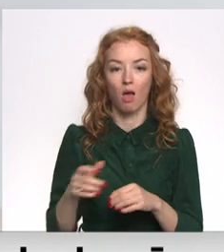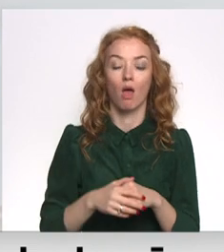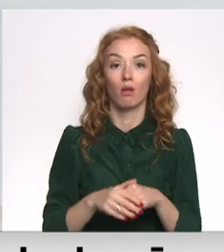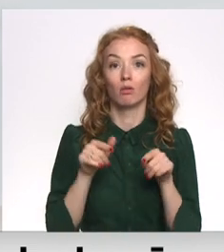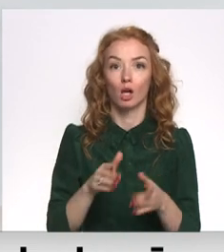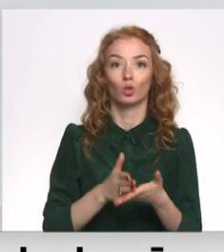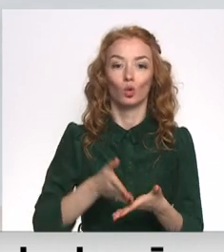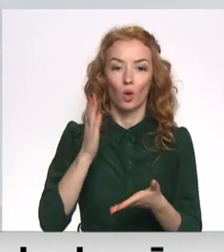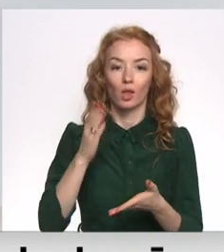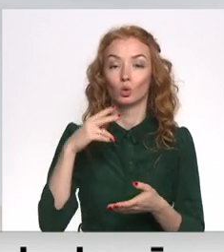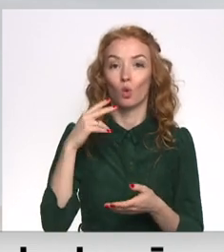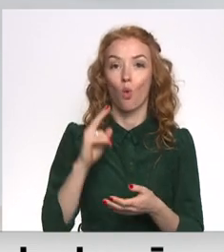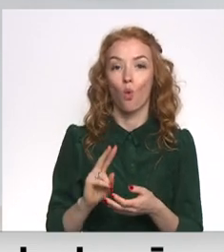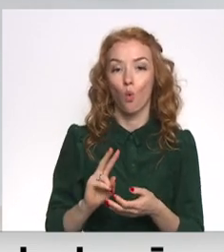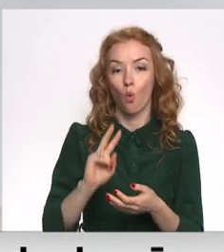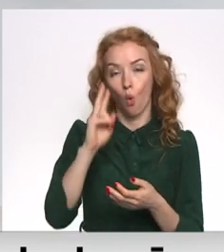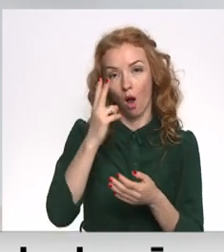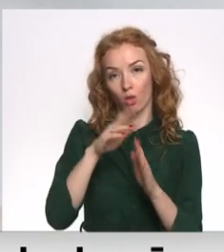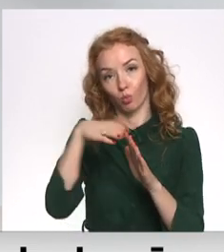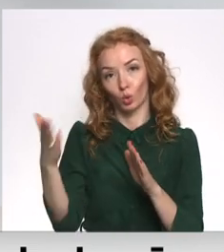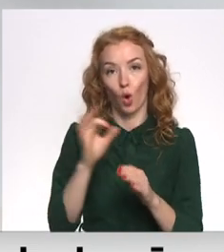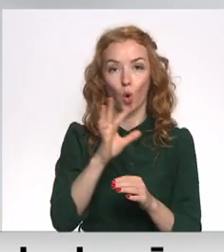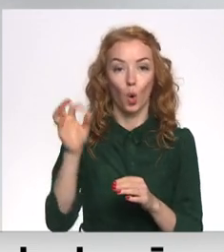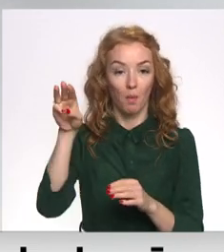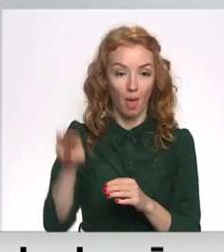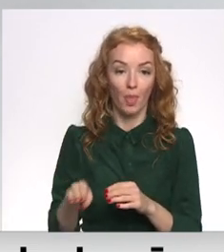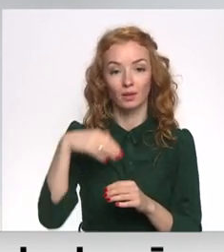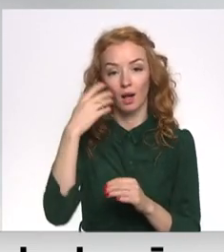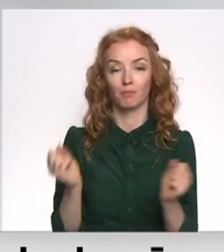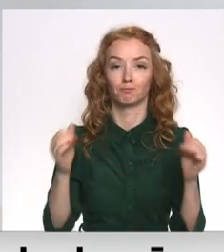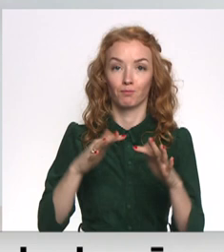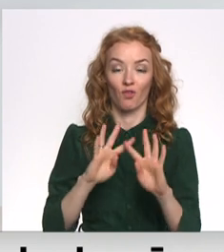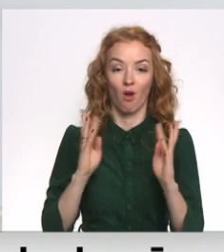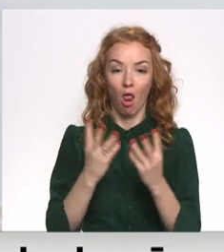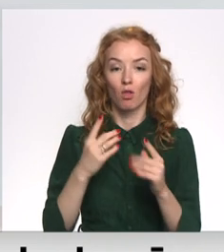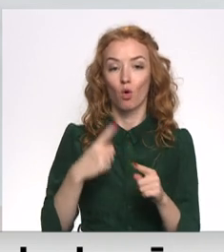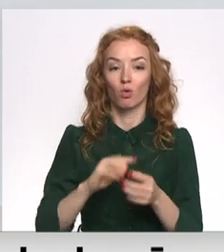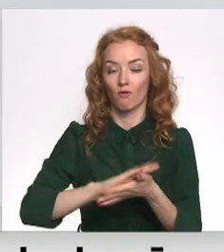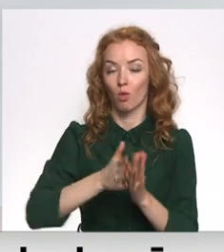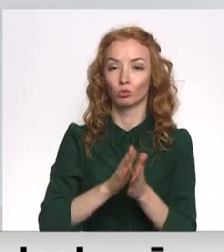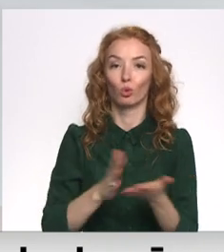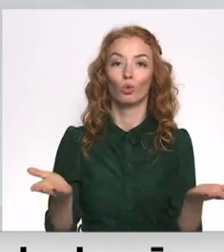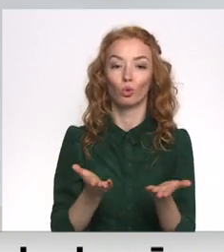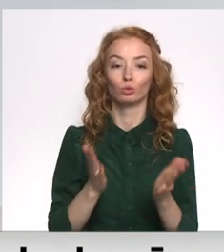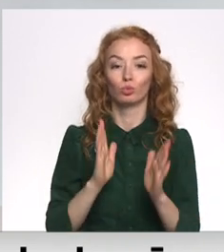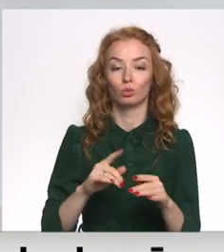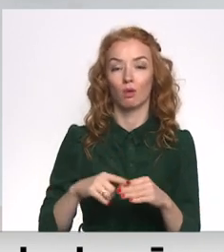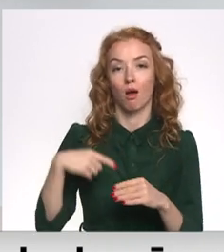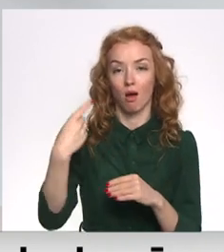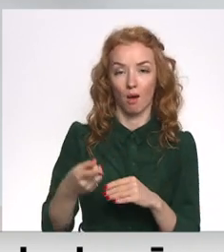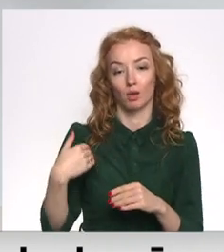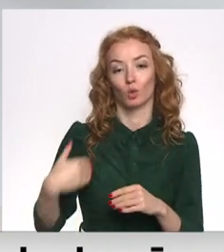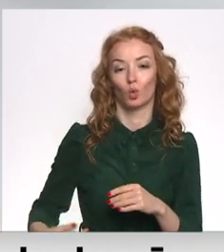notiks otrījāks labur pusē, kad sanāks kūdīgas novadām valdē un vienoties par to, kurš tad